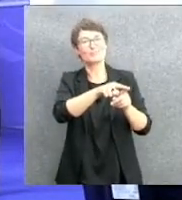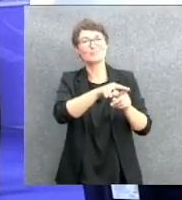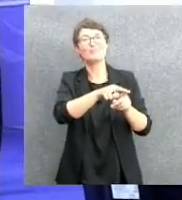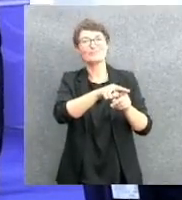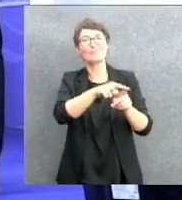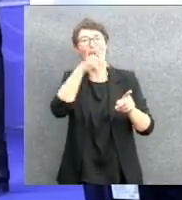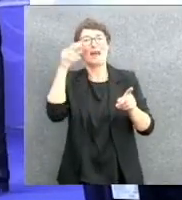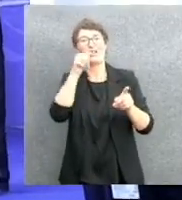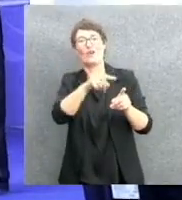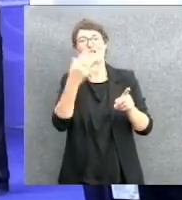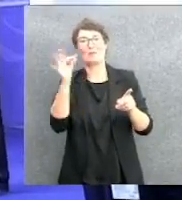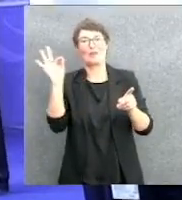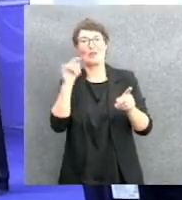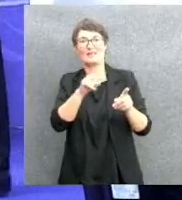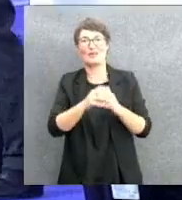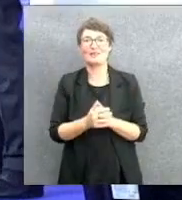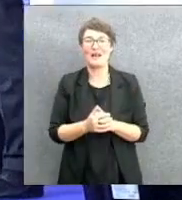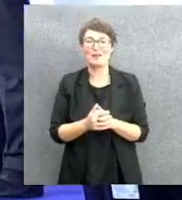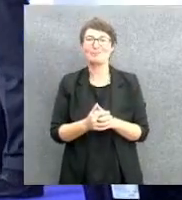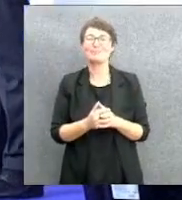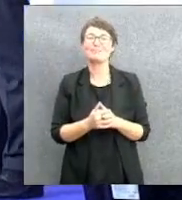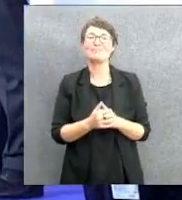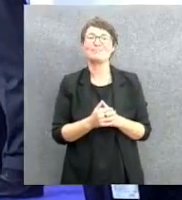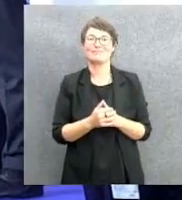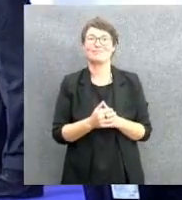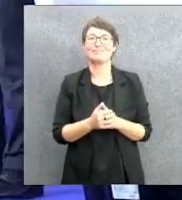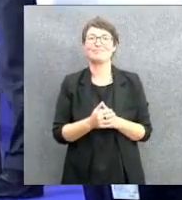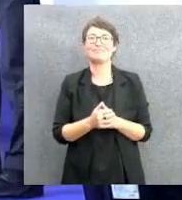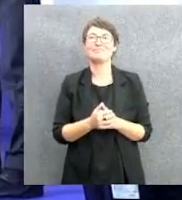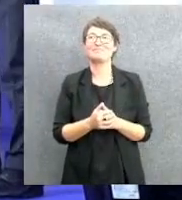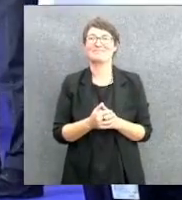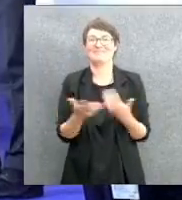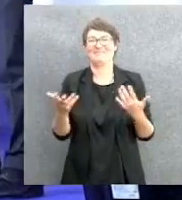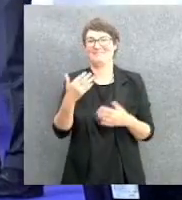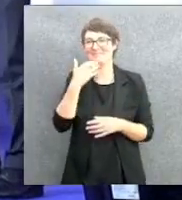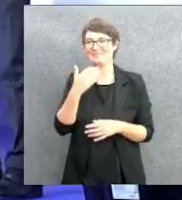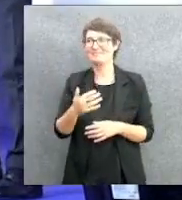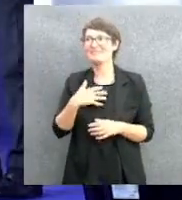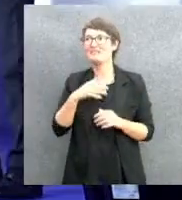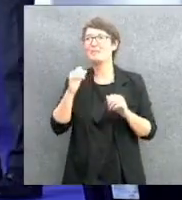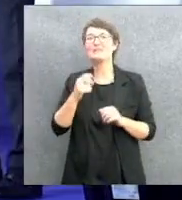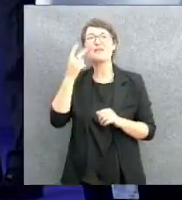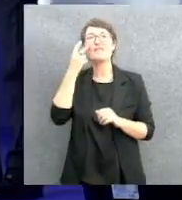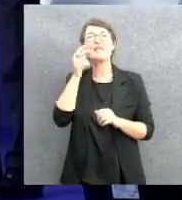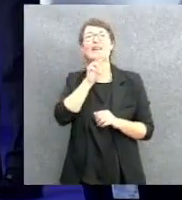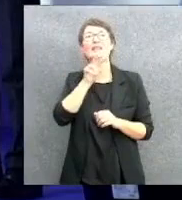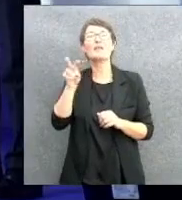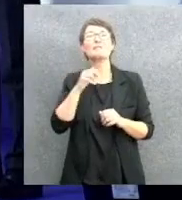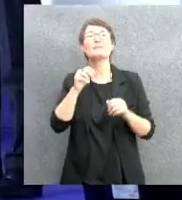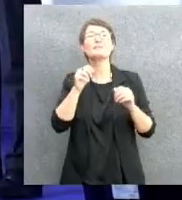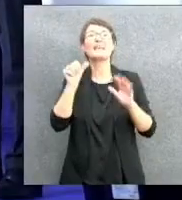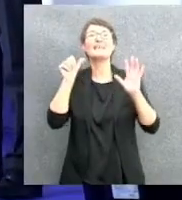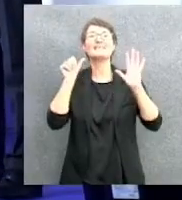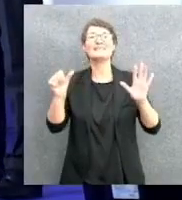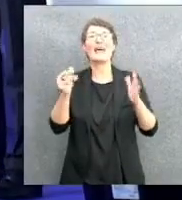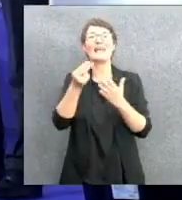Grazie dottor Letta. Tra l'altro forse possiamo anche vedere scorrere i sei disegni che avete scelto, che si aggiungono